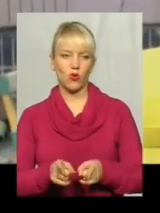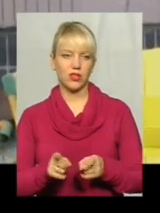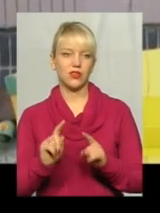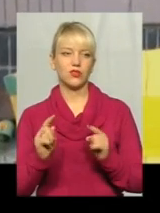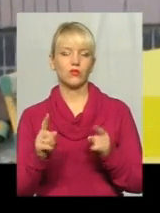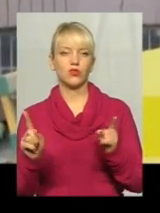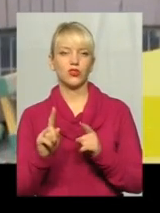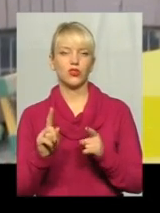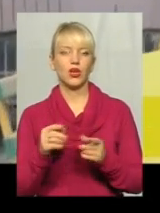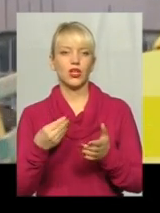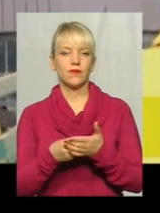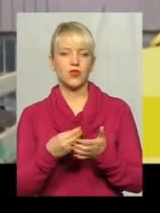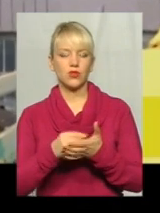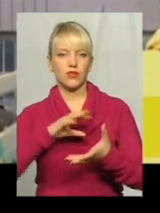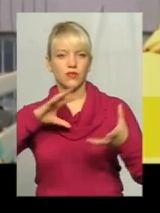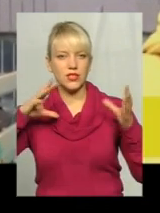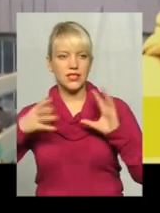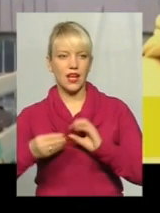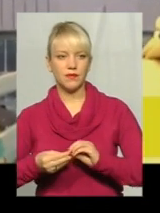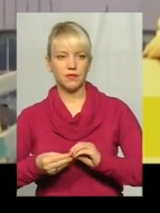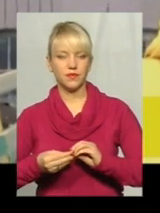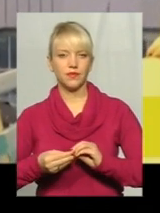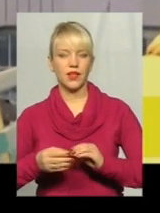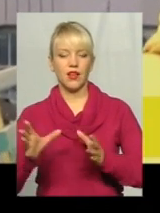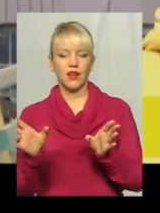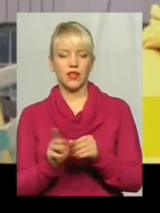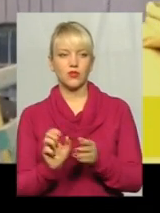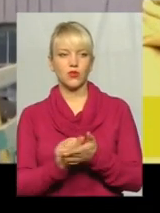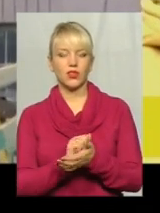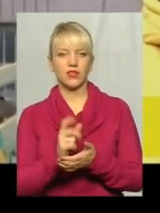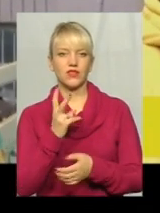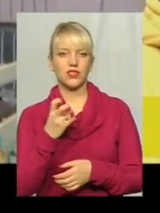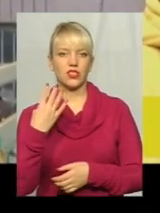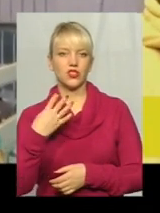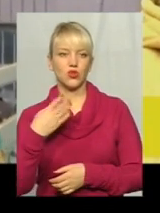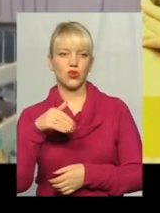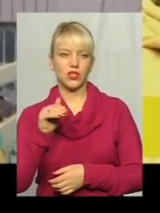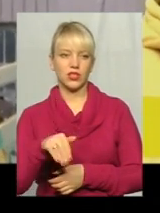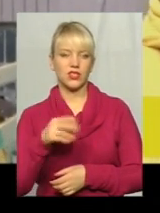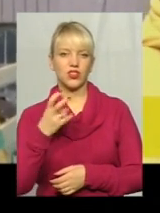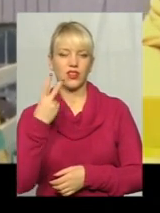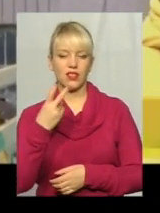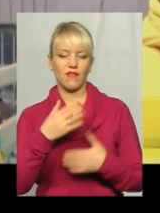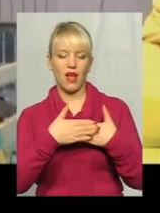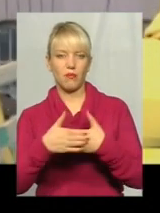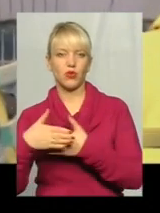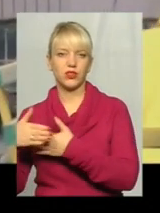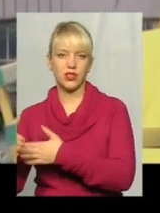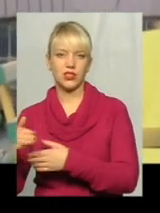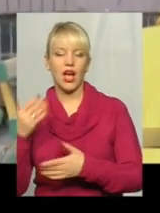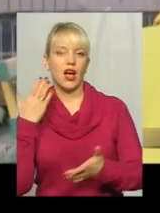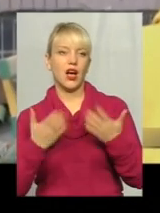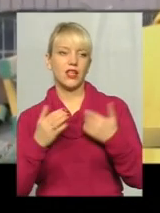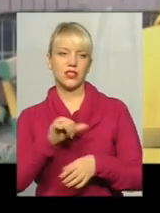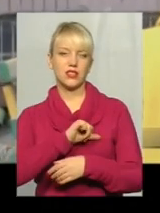стоїло все, наскільки я знаю, разом з документацією, 240 тисяч на два під'їзди. А якщо